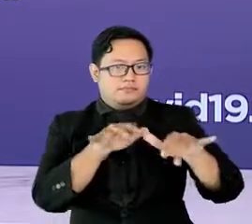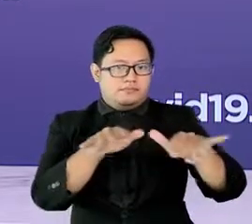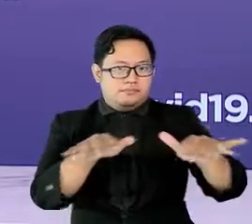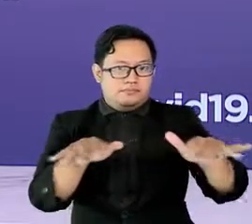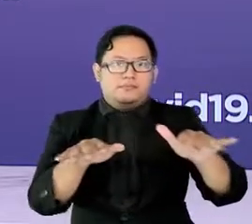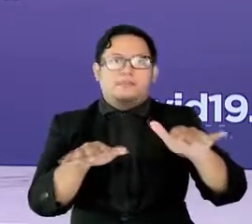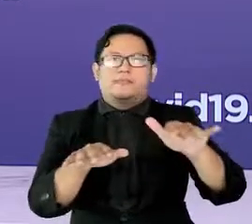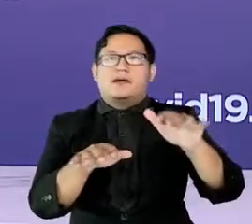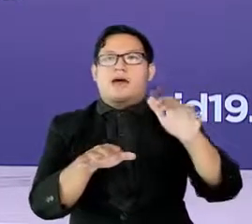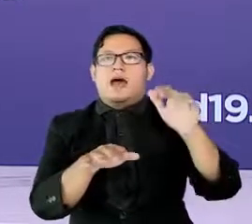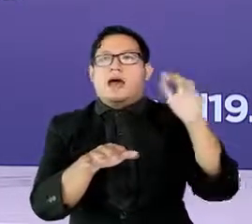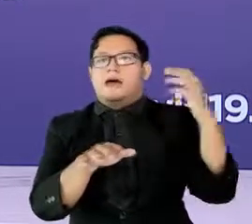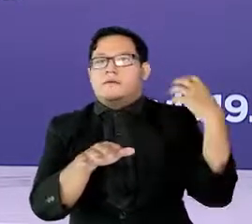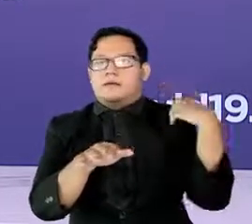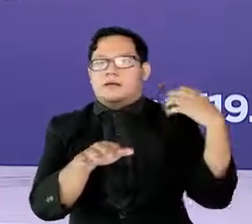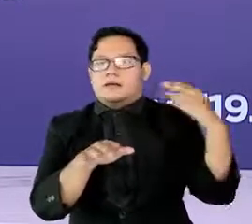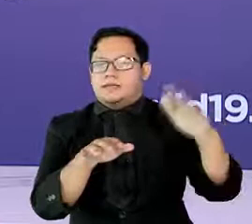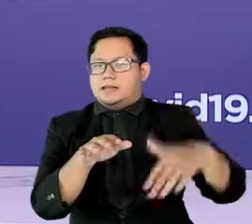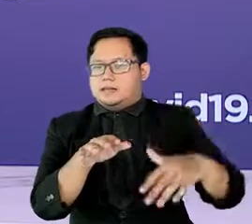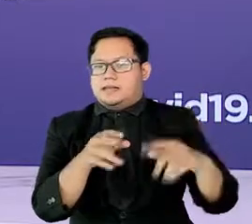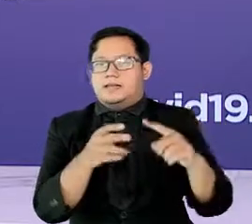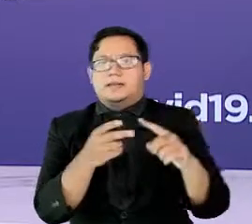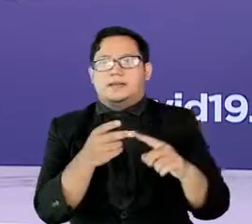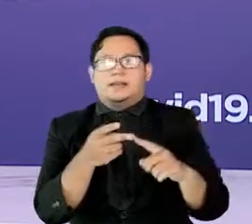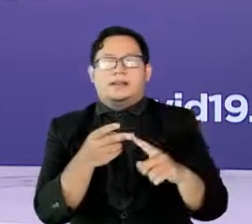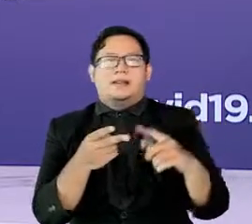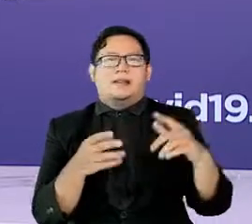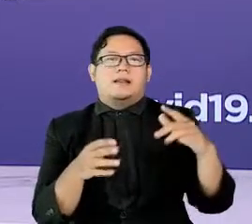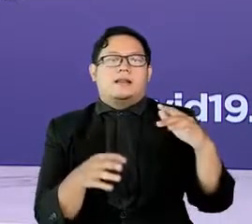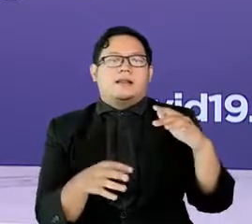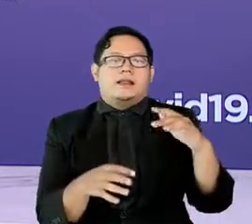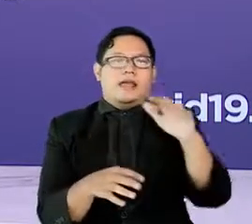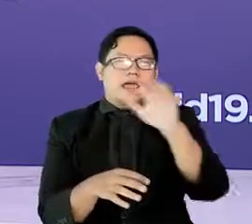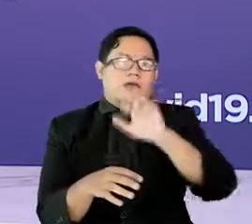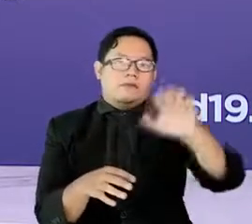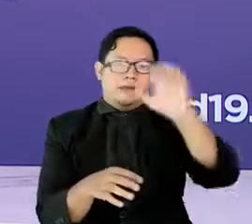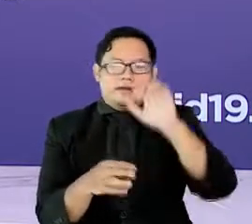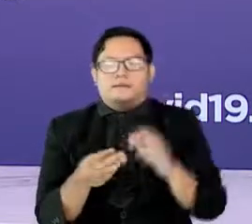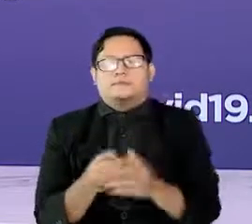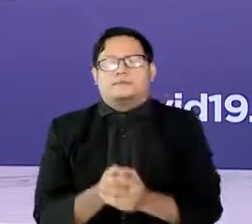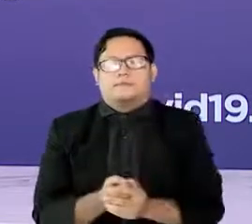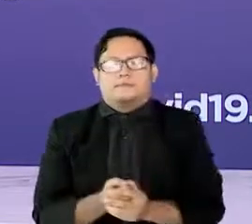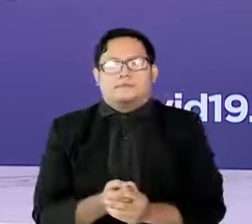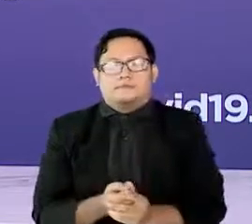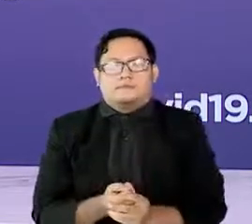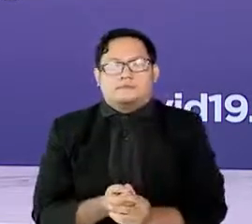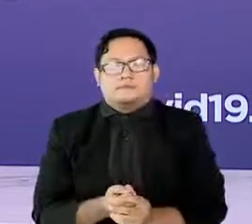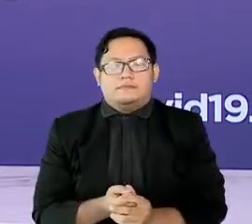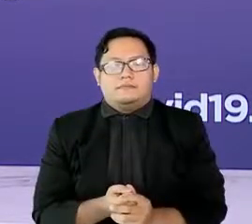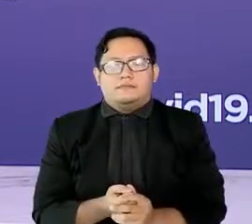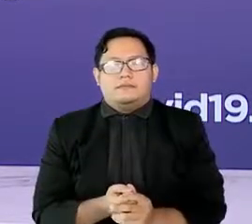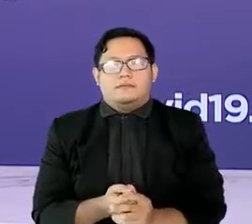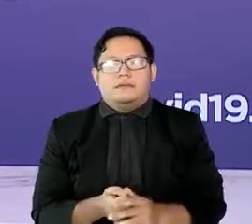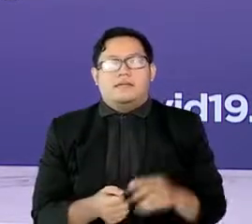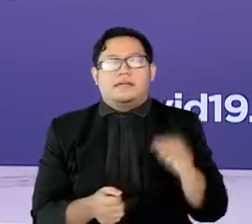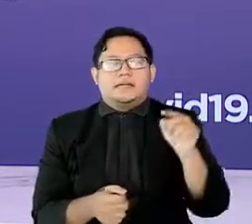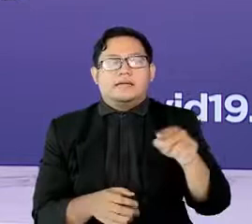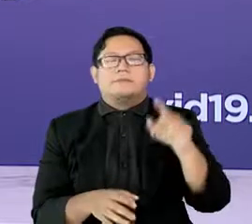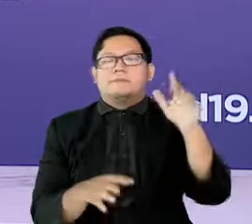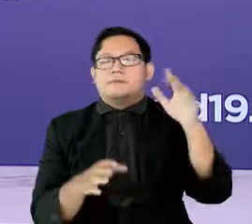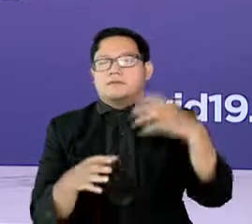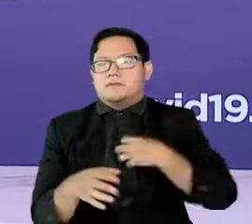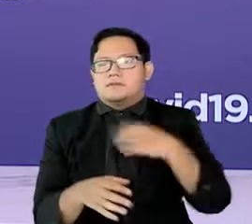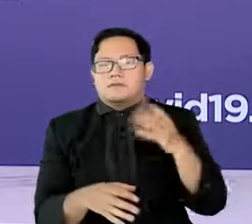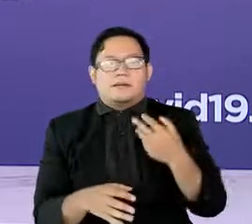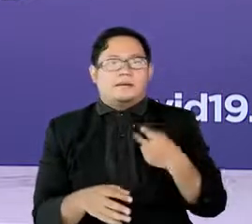Amerika Selatan dan Eropa. Status VOI diberikan pada varian yang sedang diamati untuk dapat